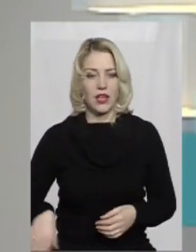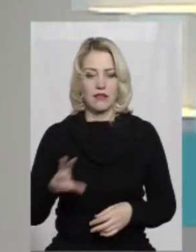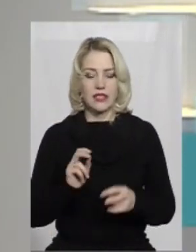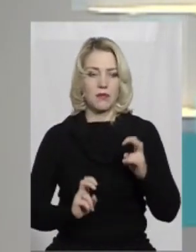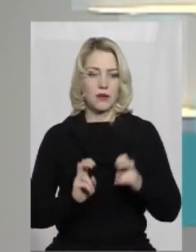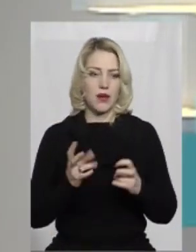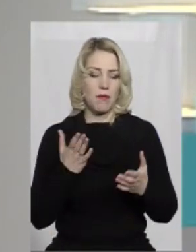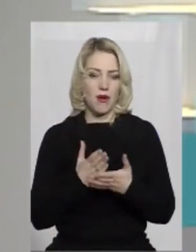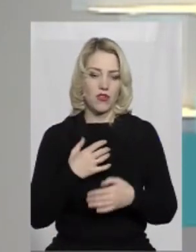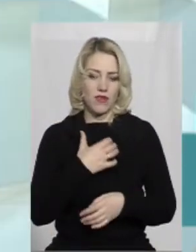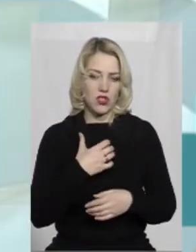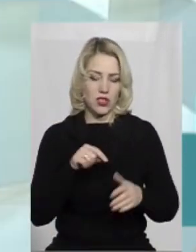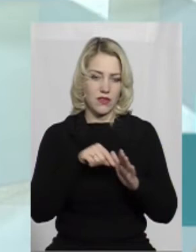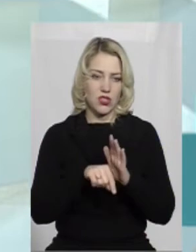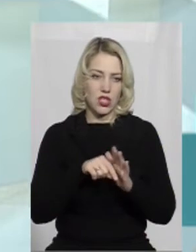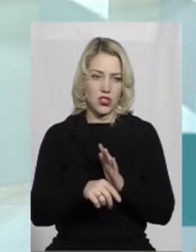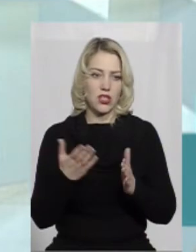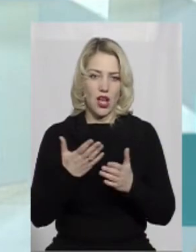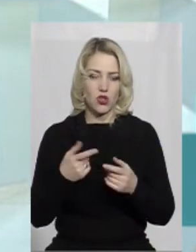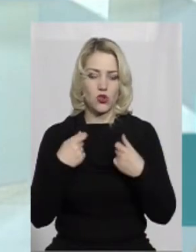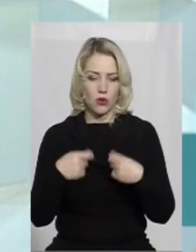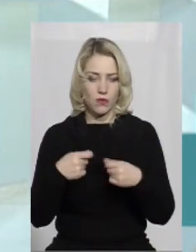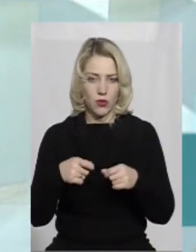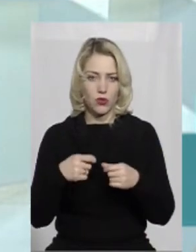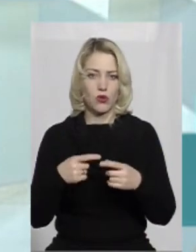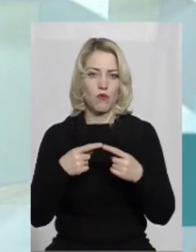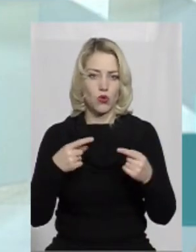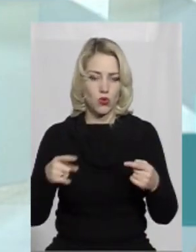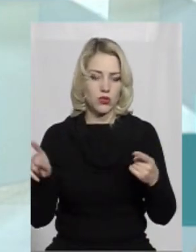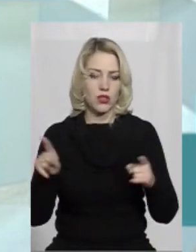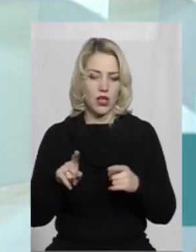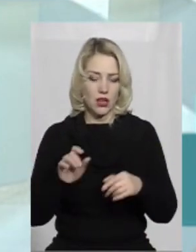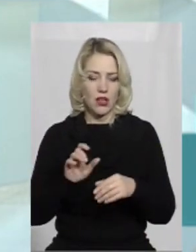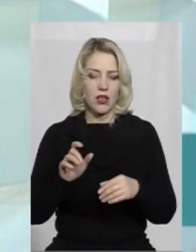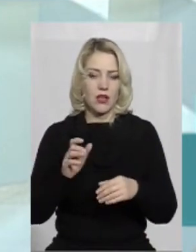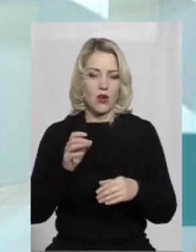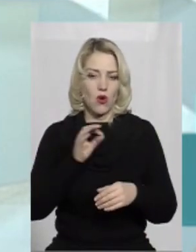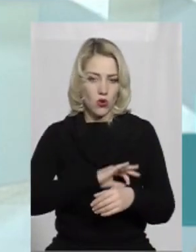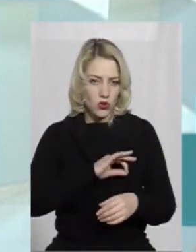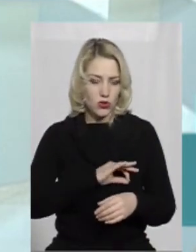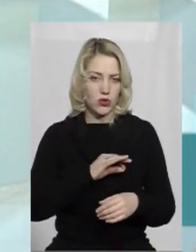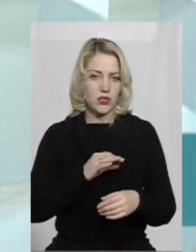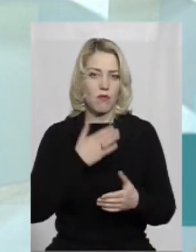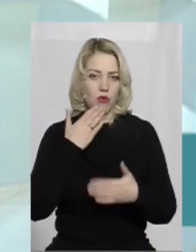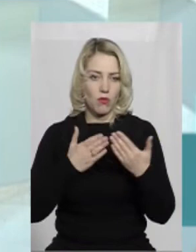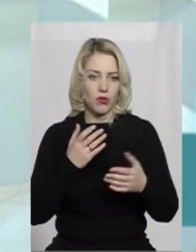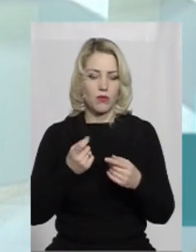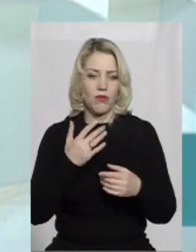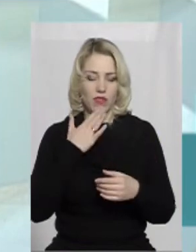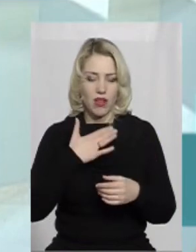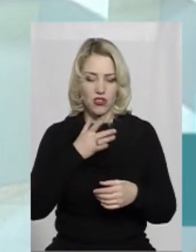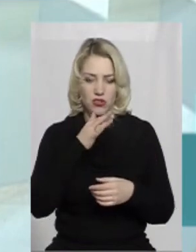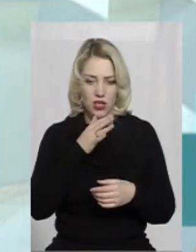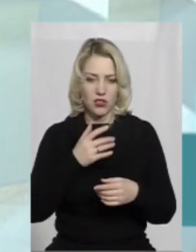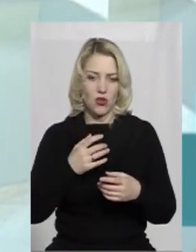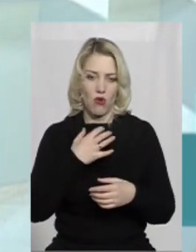підприємства мають важливе значення, якщо вони продукують продукцію, що користається попитом. Але в наш час, звичайно, особливо